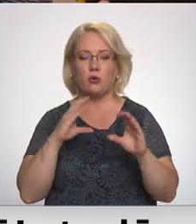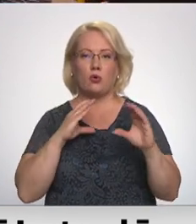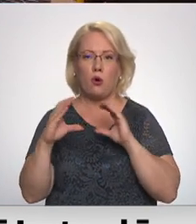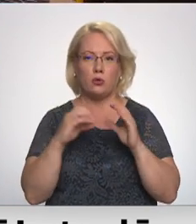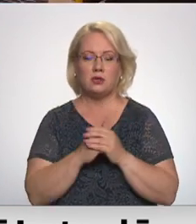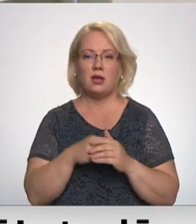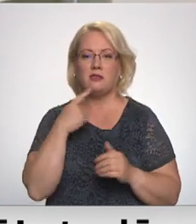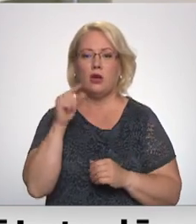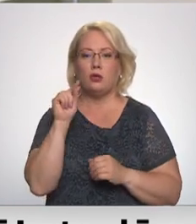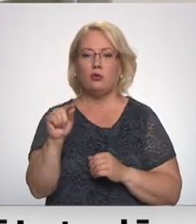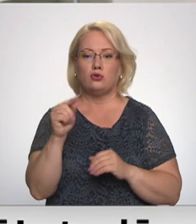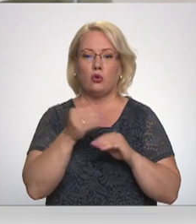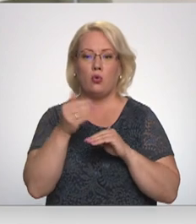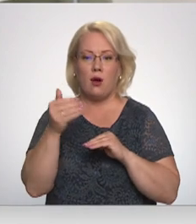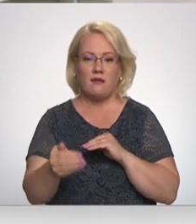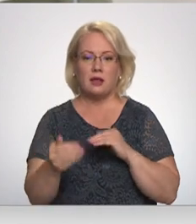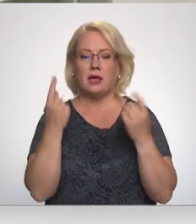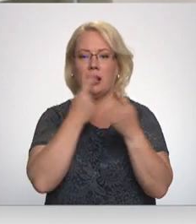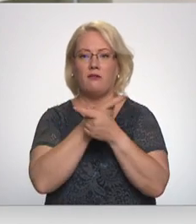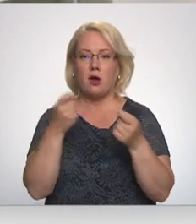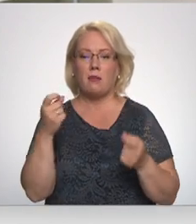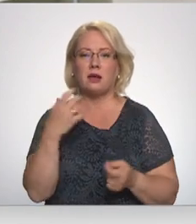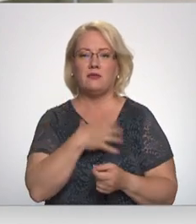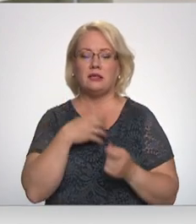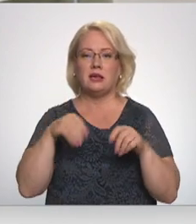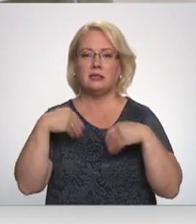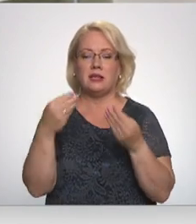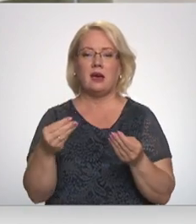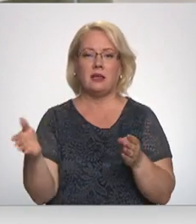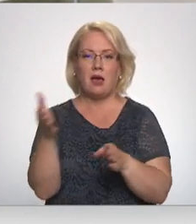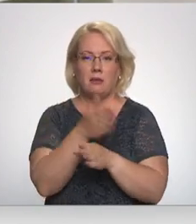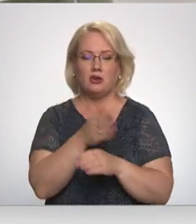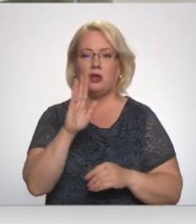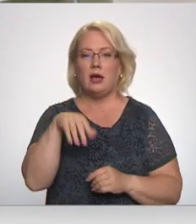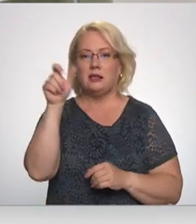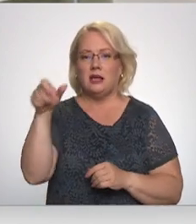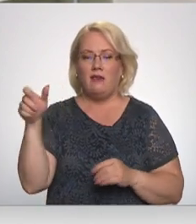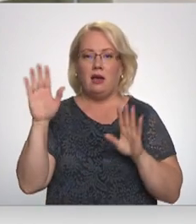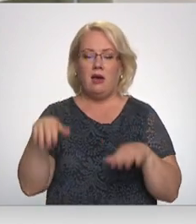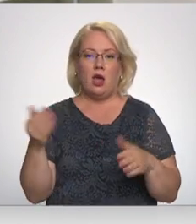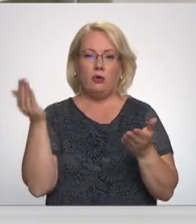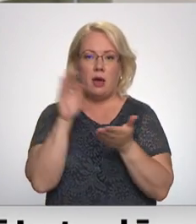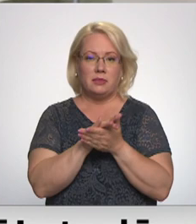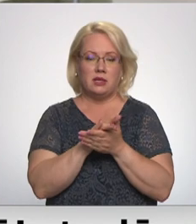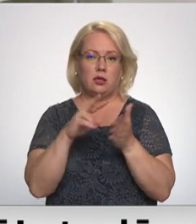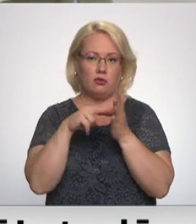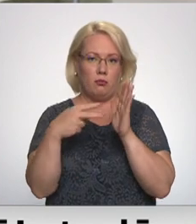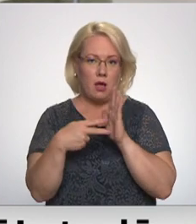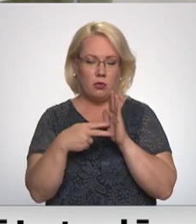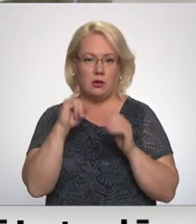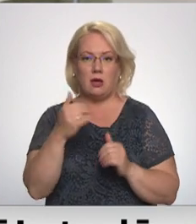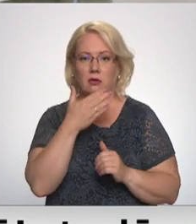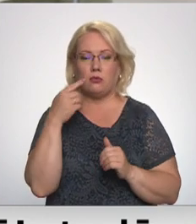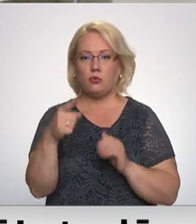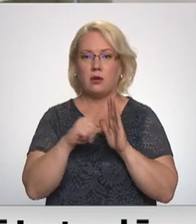tas ir drusku novēloti, ja informāciju bija jāsniedz iepriekš, lai pirmkārt cilvēki varētu iepazīties un plānot, ja viņi nav to